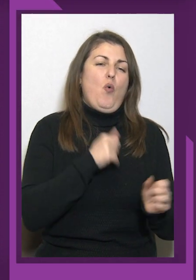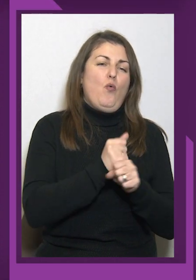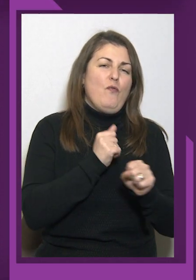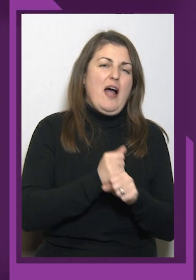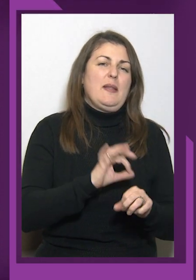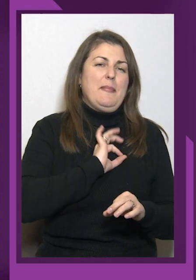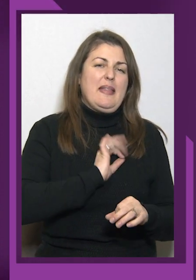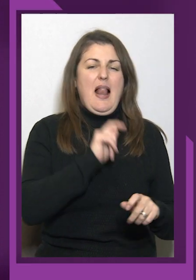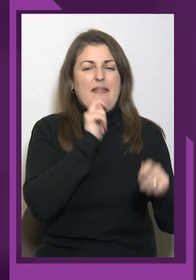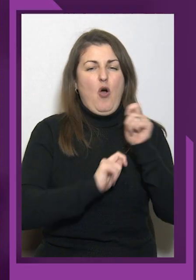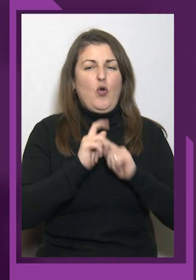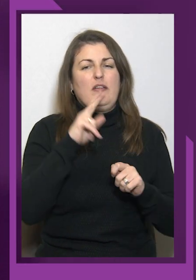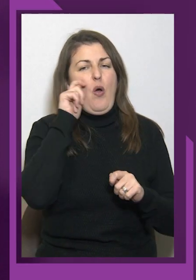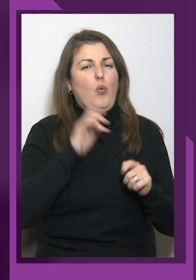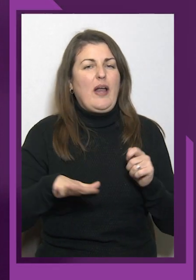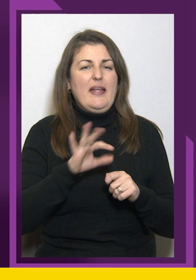можемо про це не говорити.